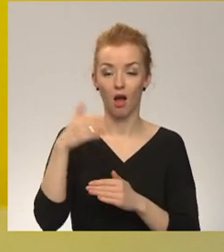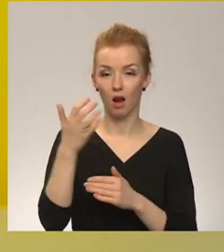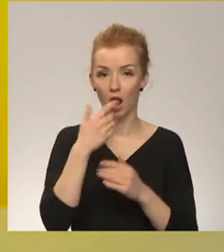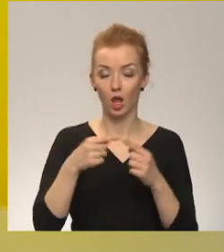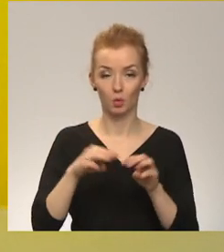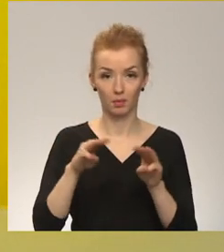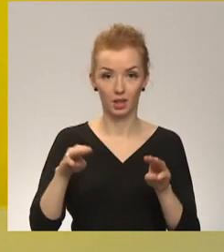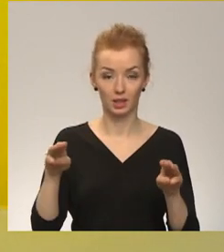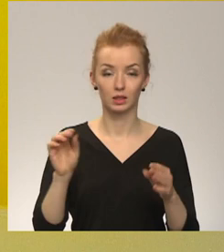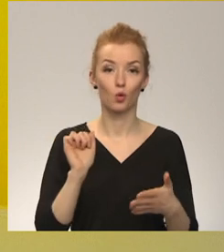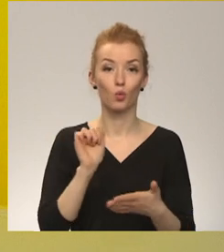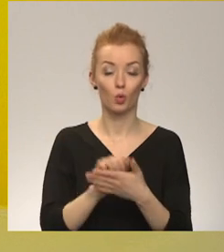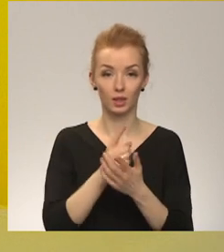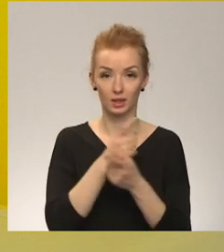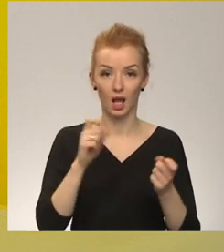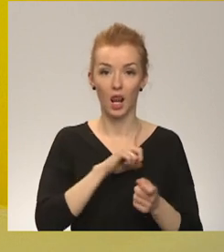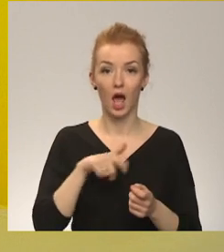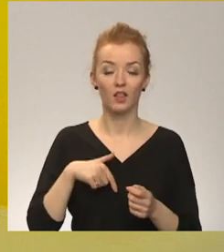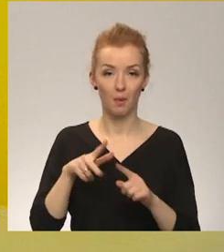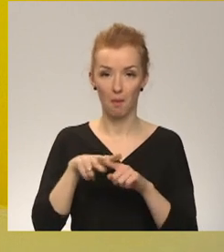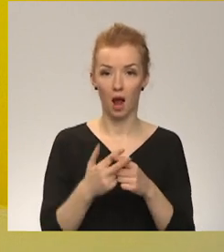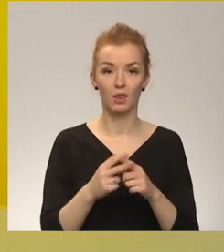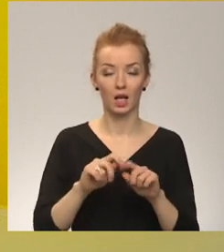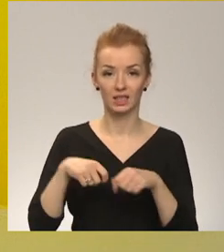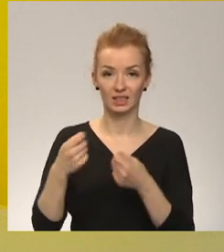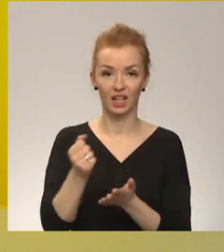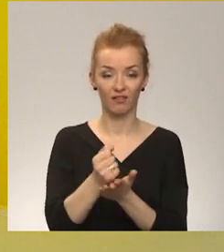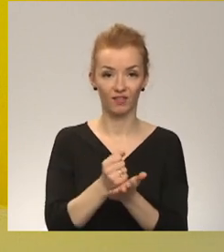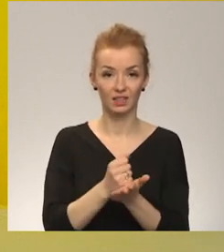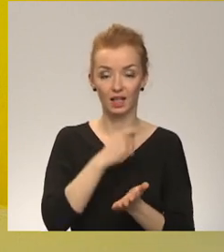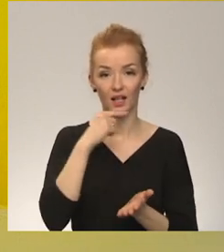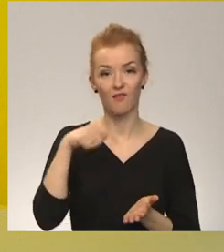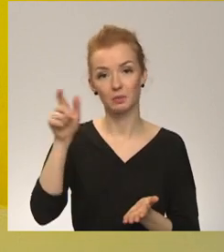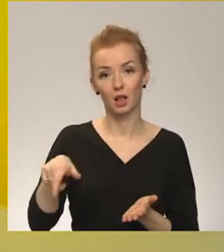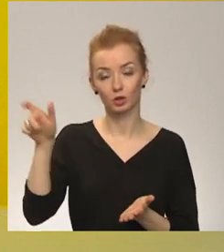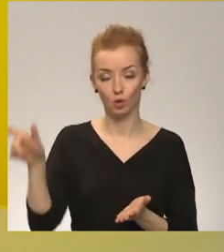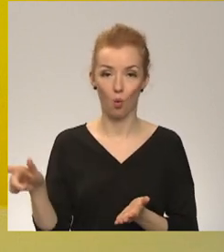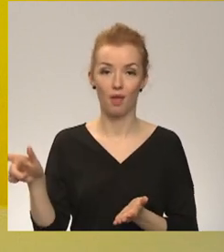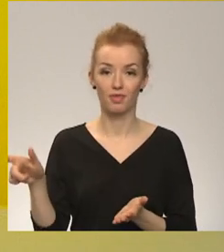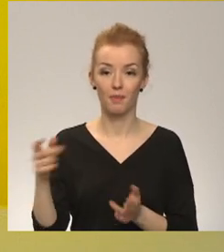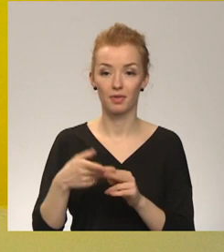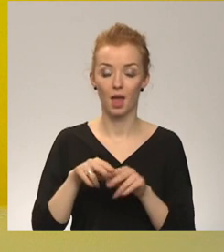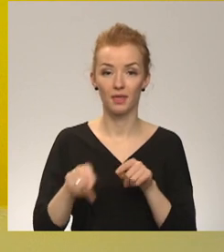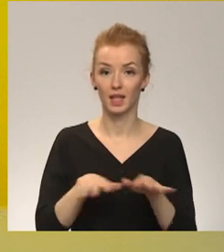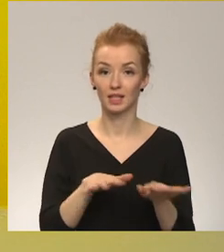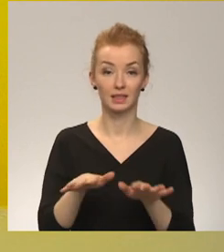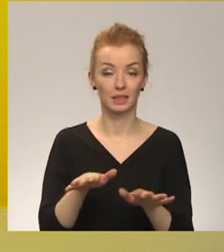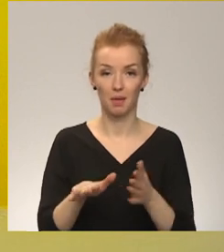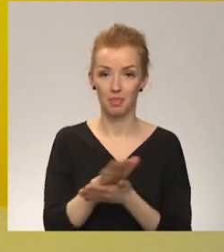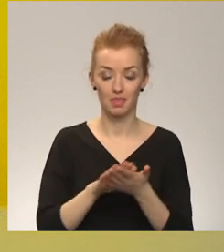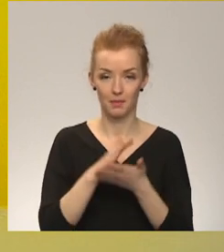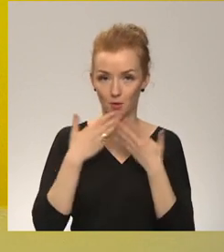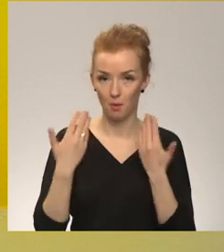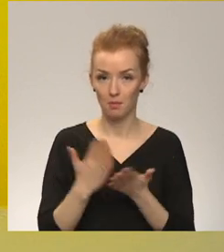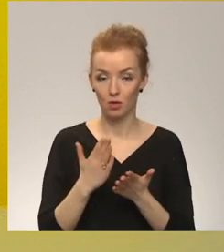Kievičs ir publicējis ziņu, ka Latvija pārtrauks izsniegt vīzas Krievijas pilsoņiem. Šāda rīcība vēl nav bijis. Tā, protams, ir